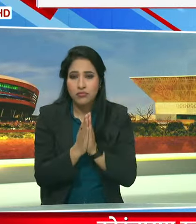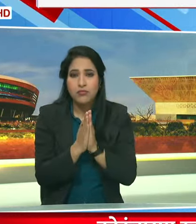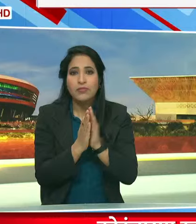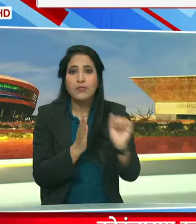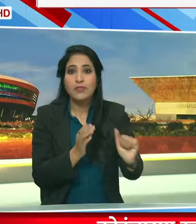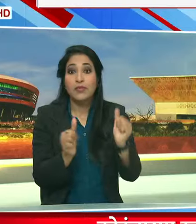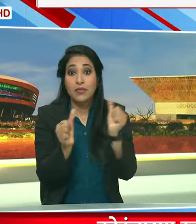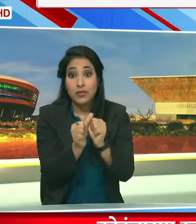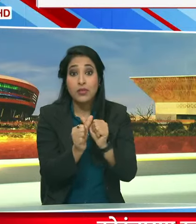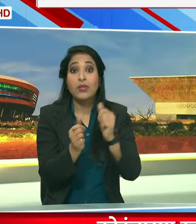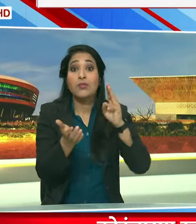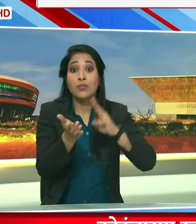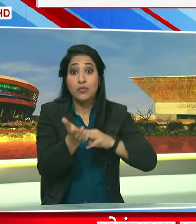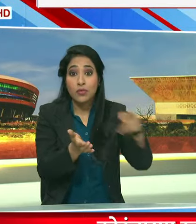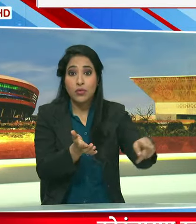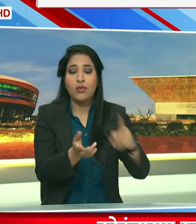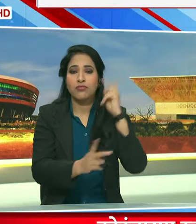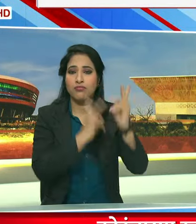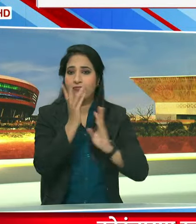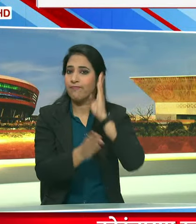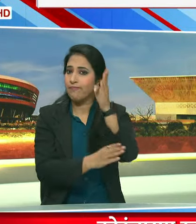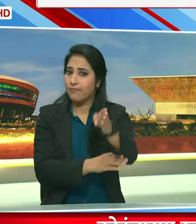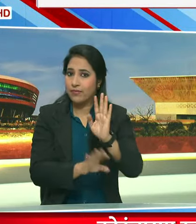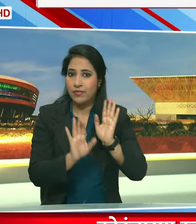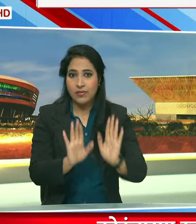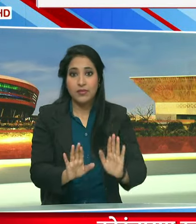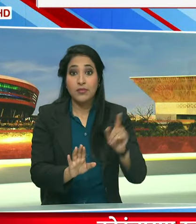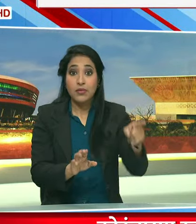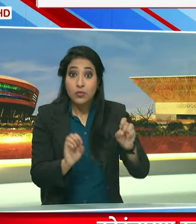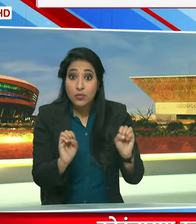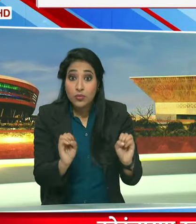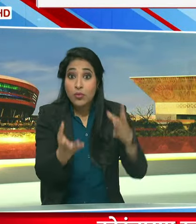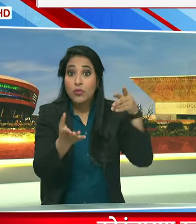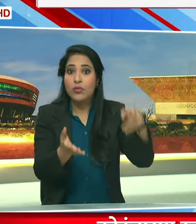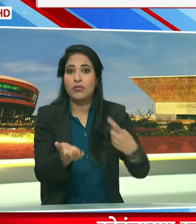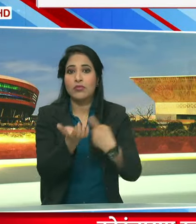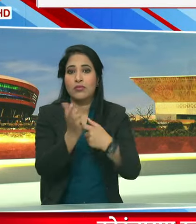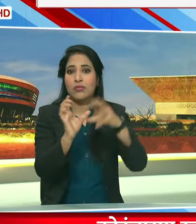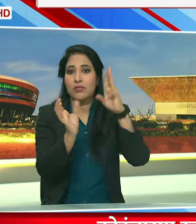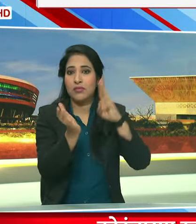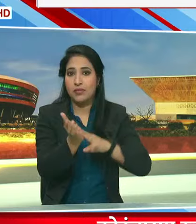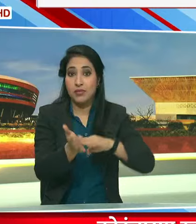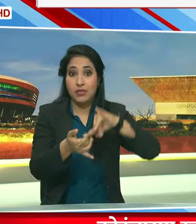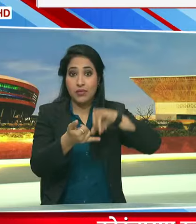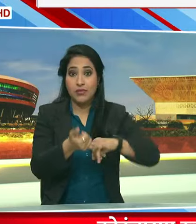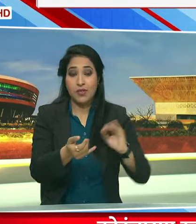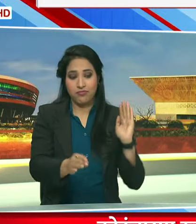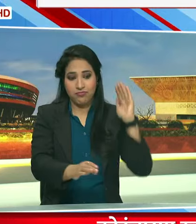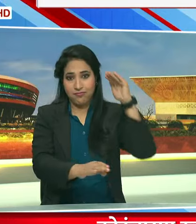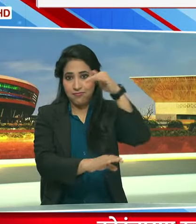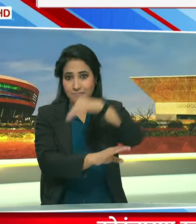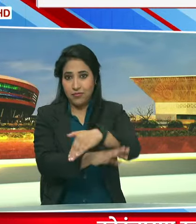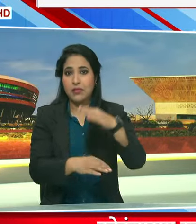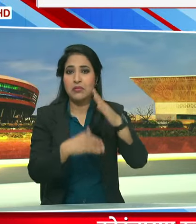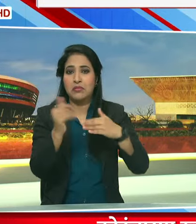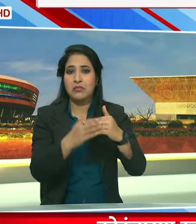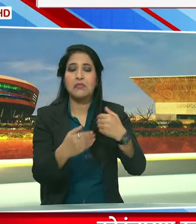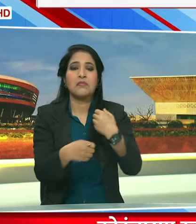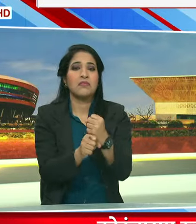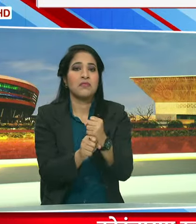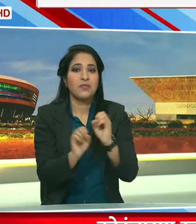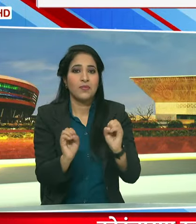अरिचल मुनाई का भी किया दौरा यहीं से शुरू हुआ था राम सेतु का निर्माण